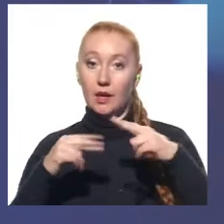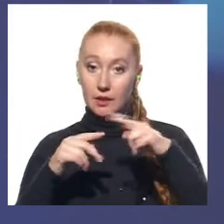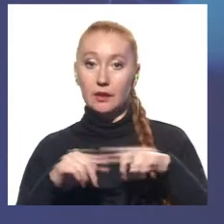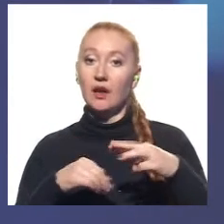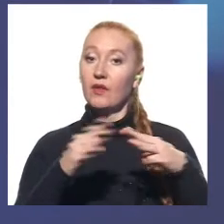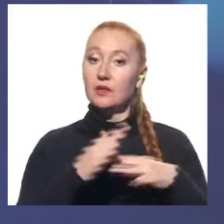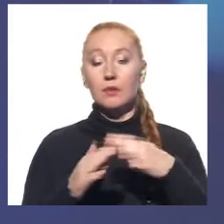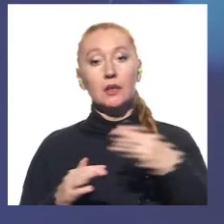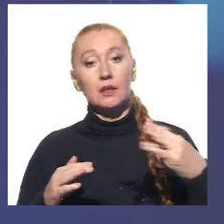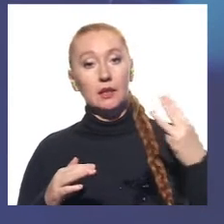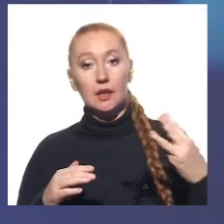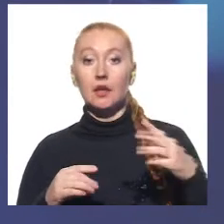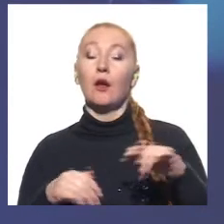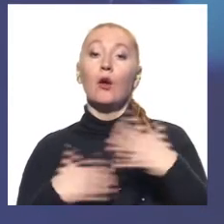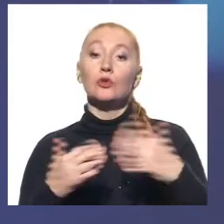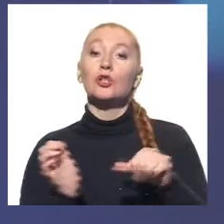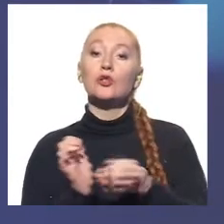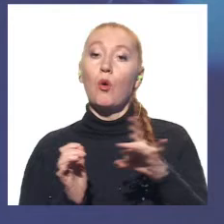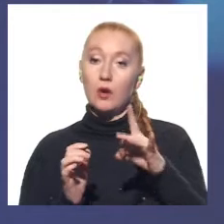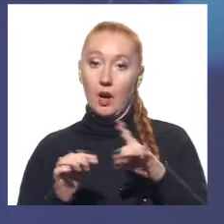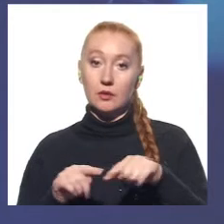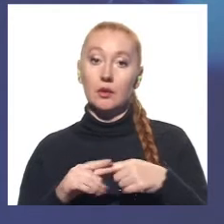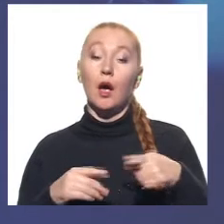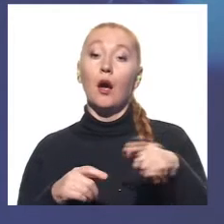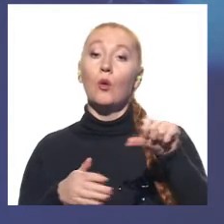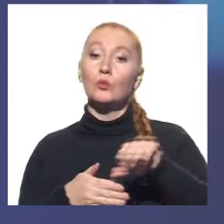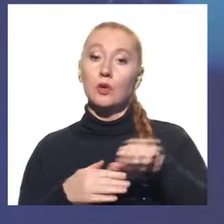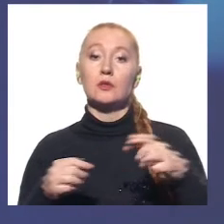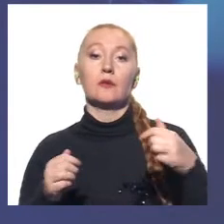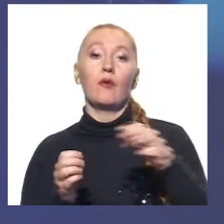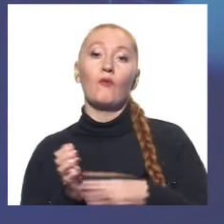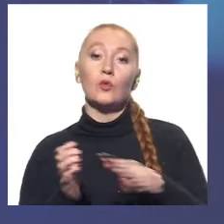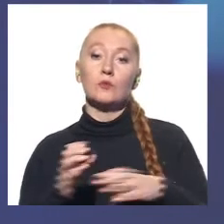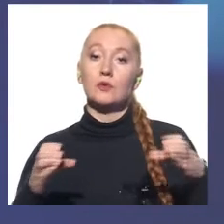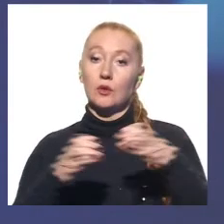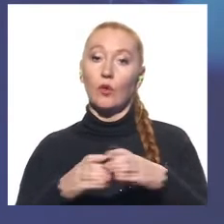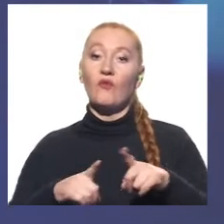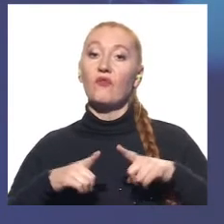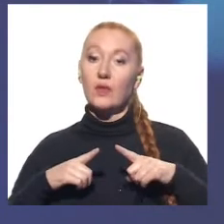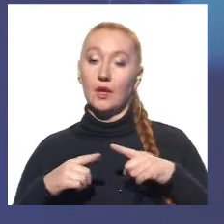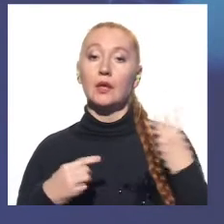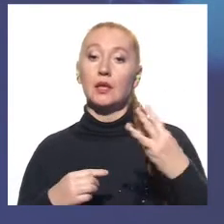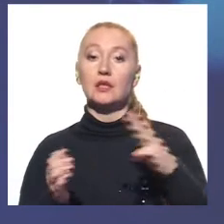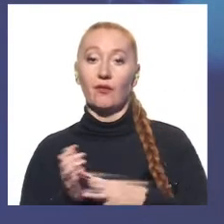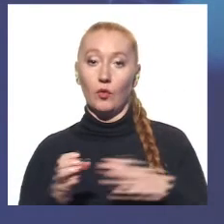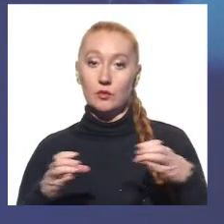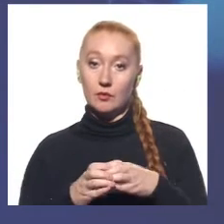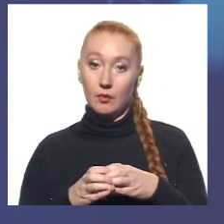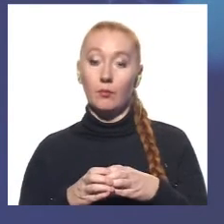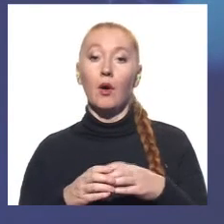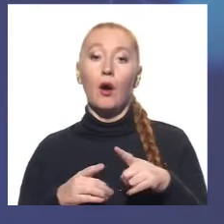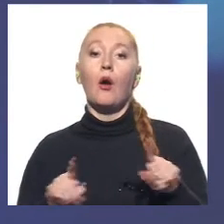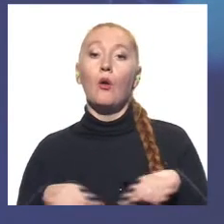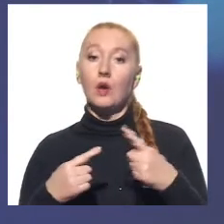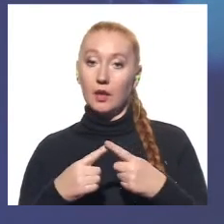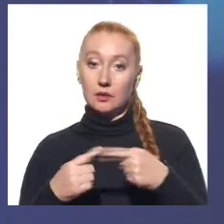проходить в шосте. Цього року у ньому брали участь близько 80 команд. До фінального етапу дійшли 38. Організатор